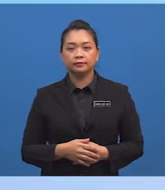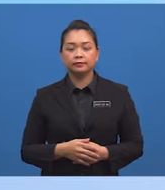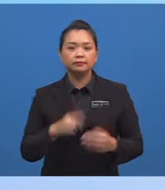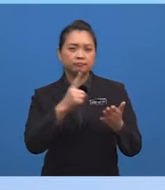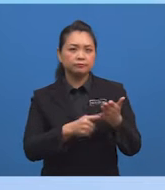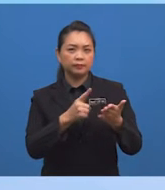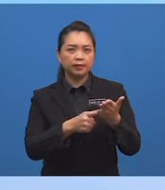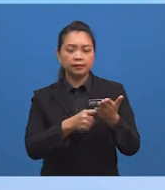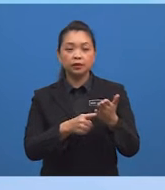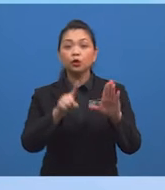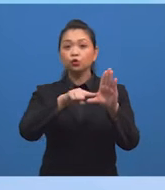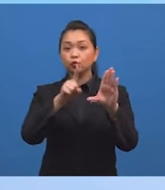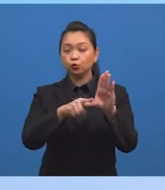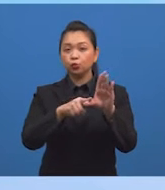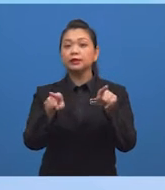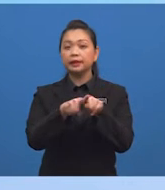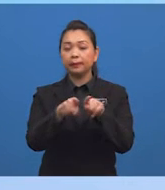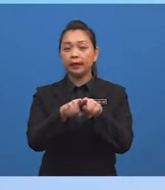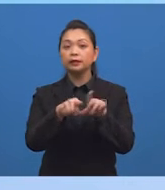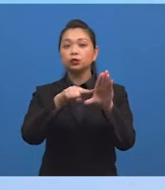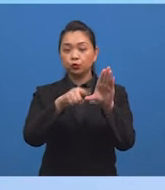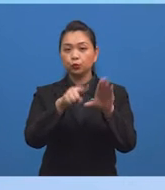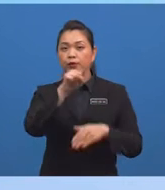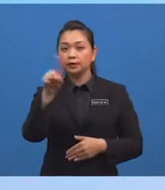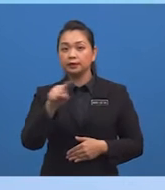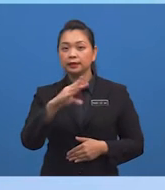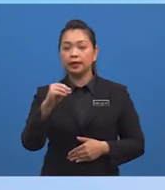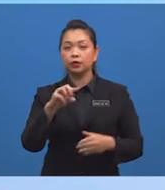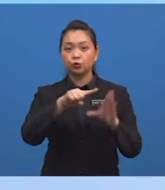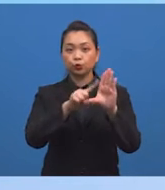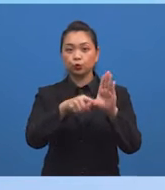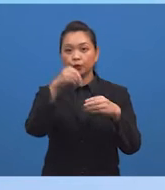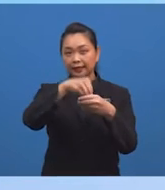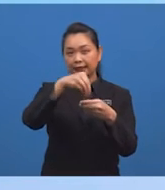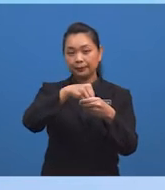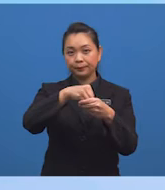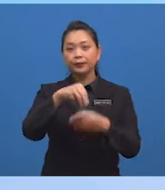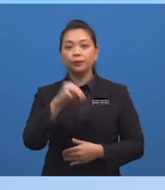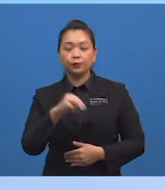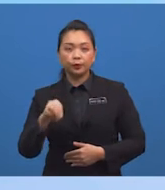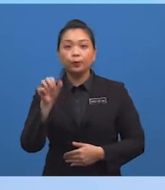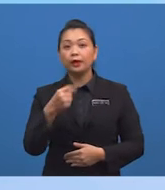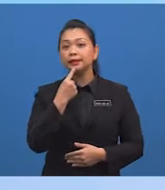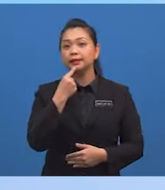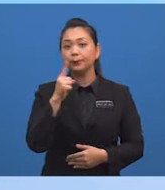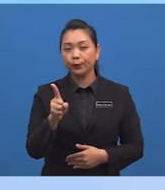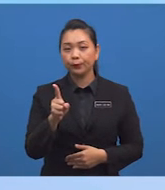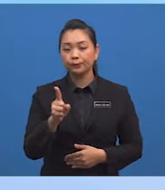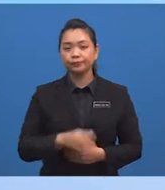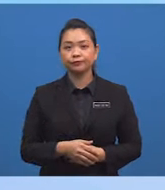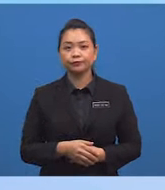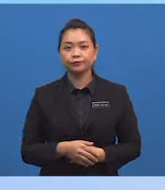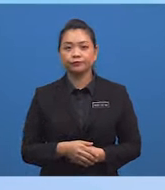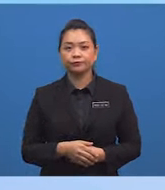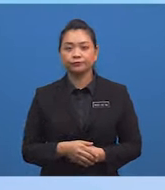Sudut sepadan, sudut selang seli dan sudut pedalaman Murid-murid boleh sebutkan secara